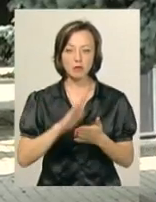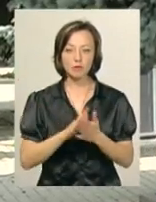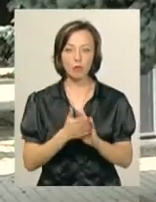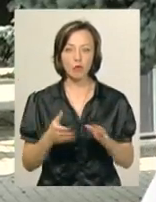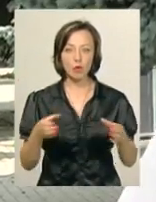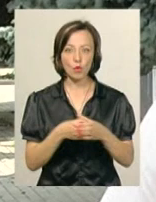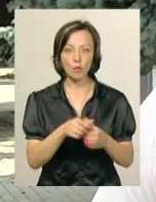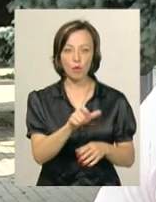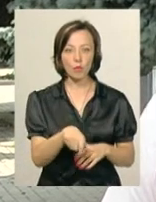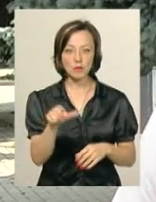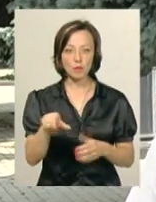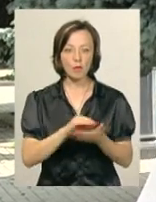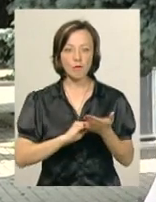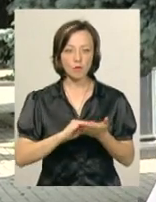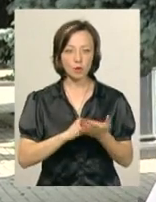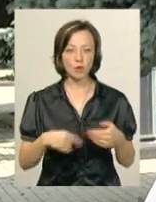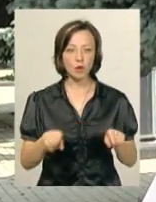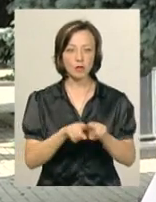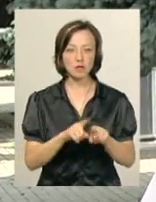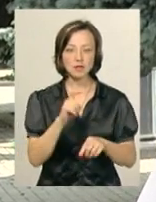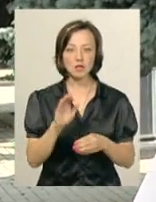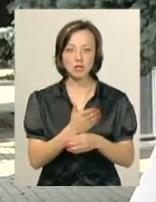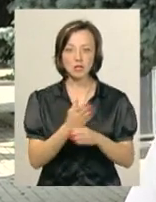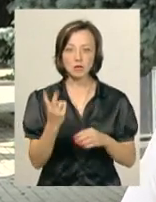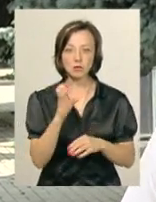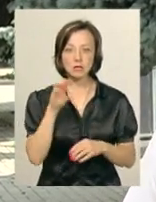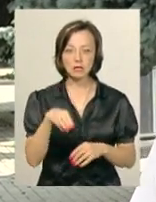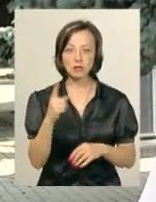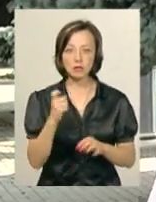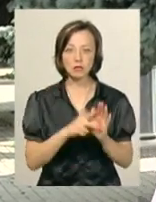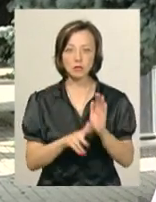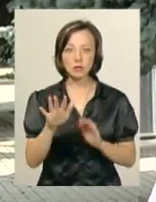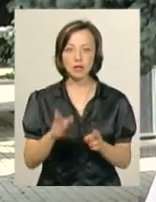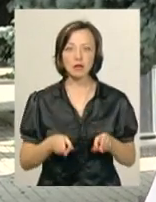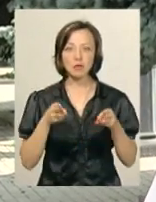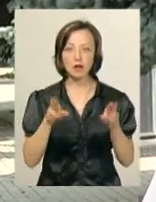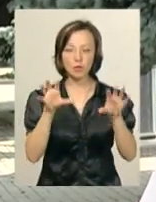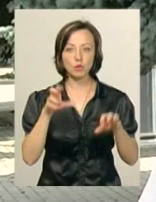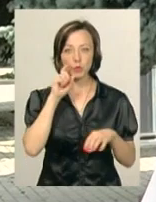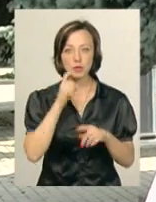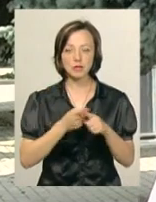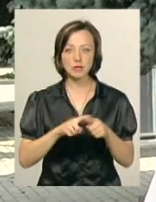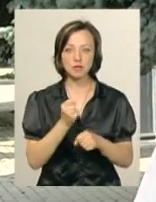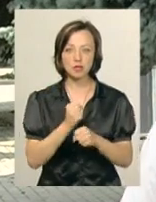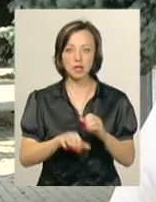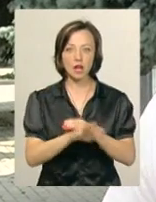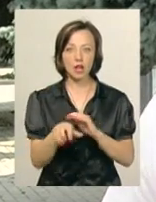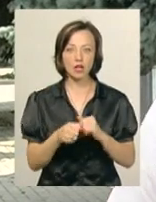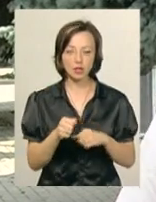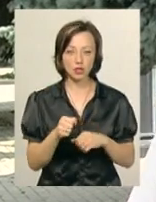групи осіб, вчинене повторно. також за частиною 2 статті 185 кримінального кодесу України, це вчинене крадіжки